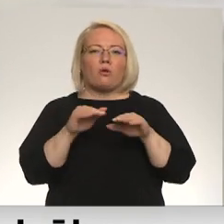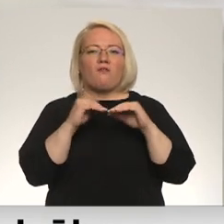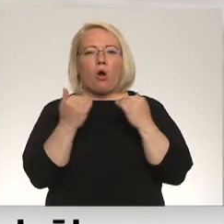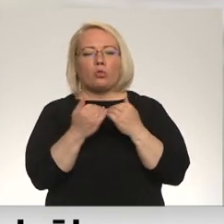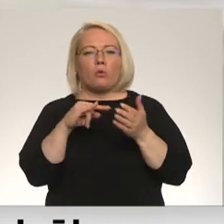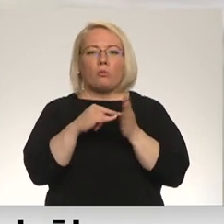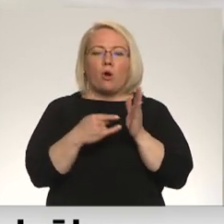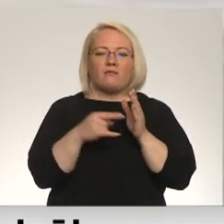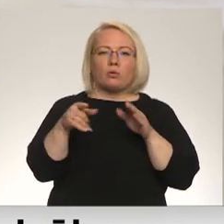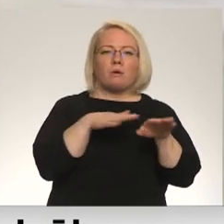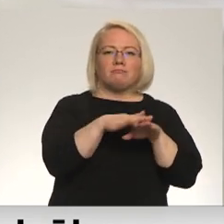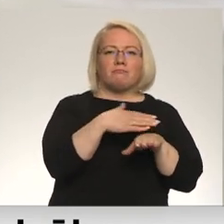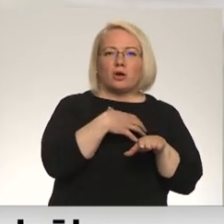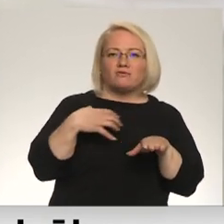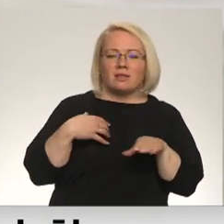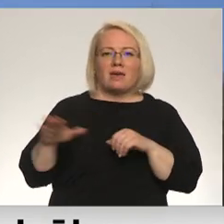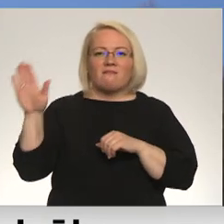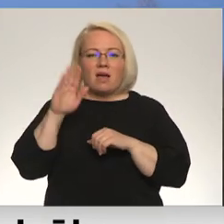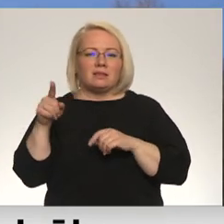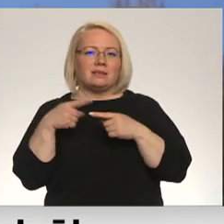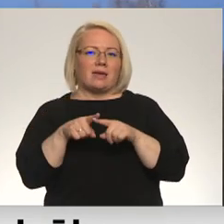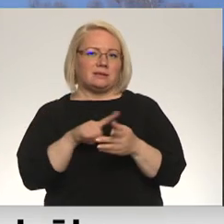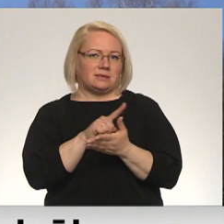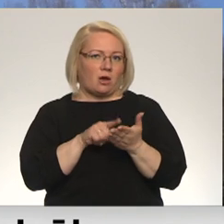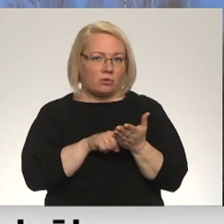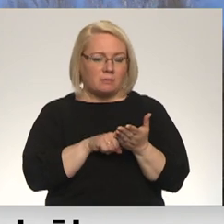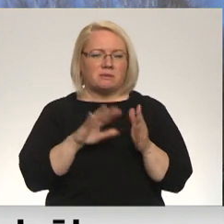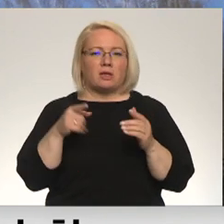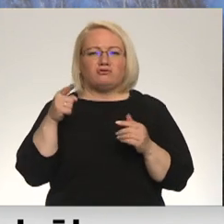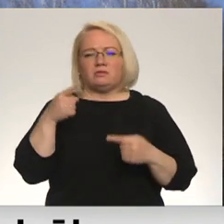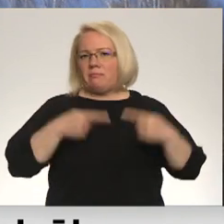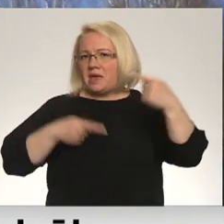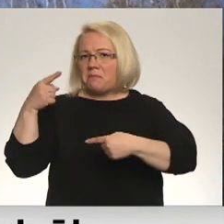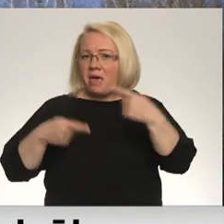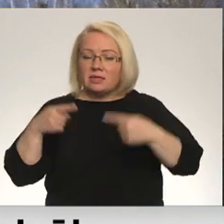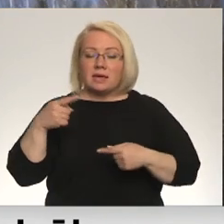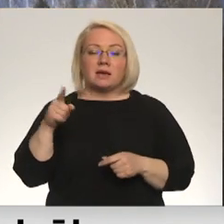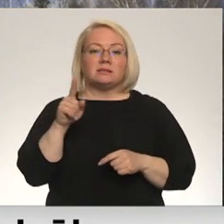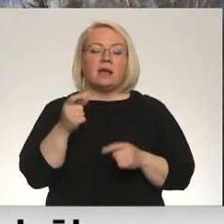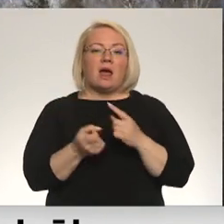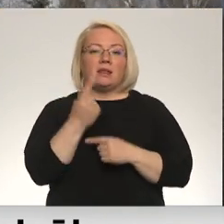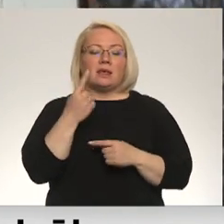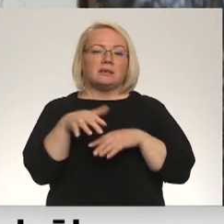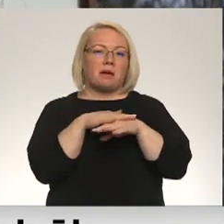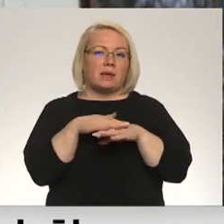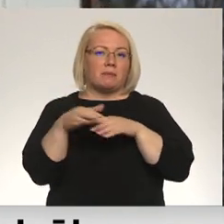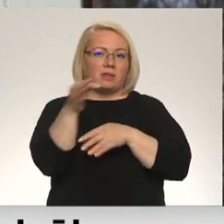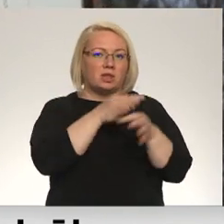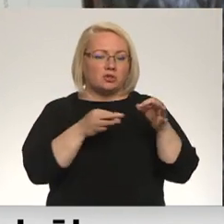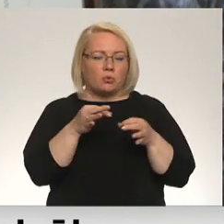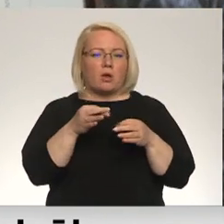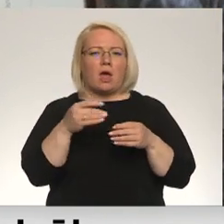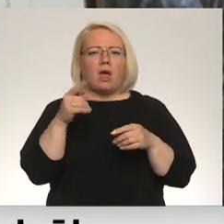pašvaldību vai valsts, tas jau ir tīri tehnikas jautājums. Tikmēr ilgās peripēties ap Gaiziņkalnu sabiedrībā raisījušas diskusijas, kur daļa